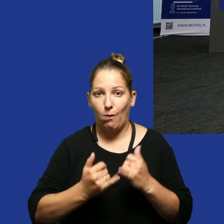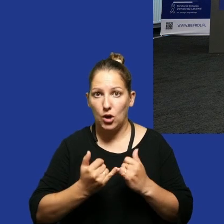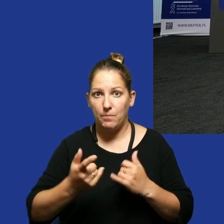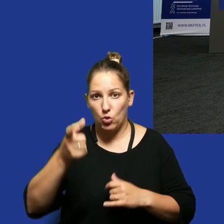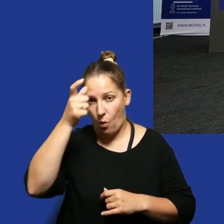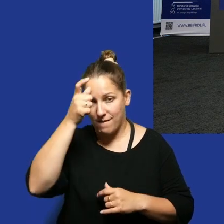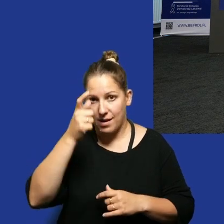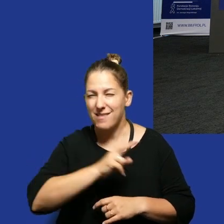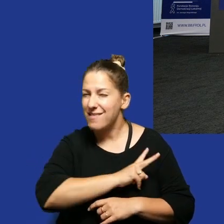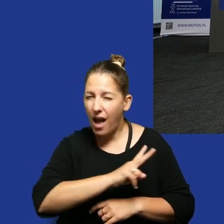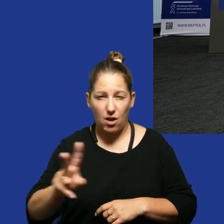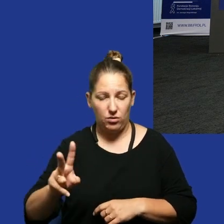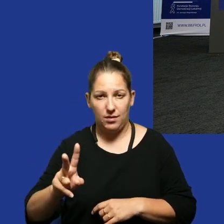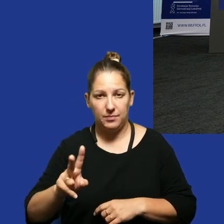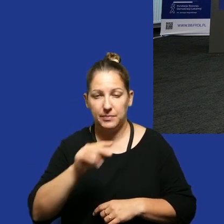człowiek każdy